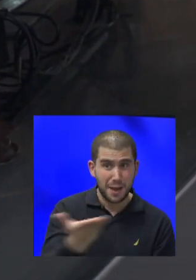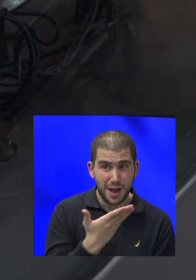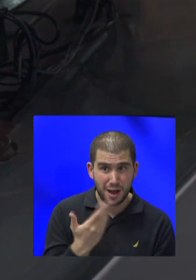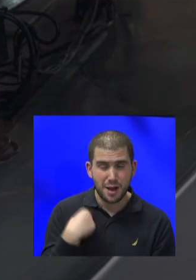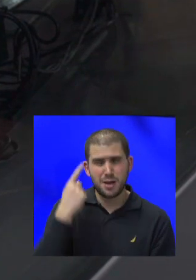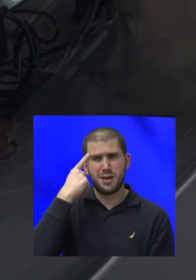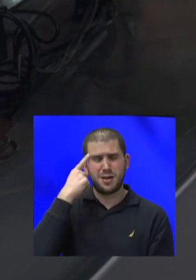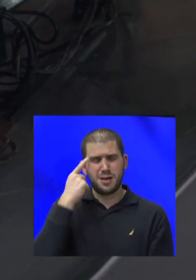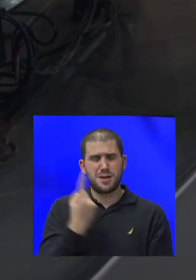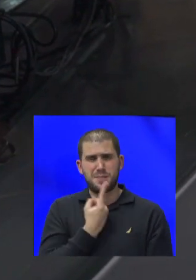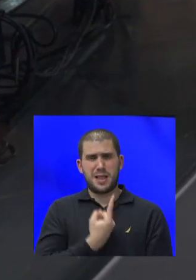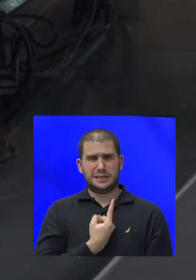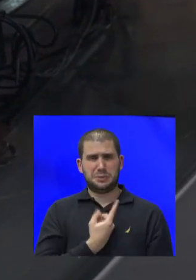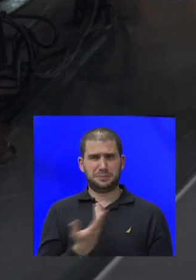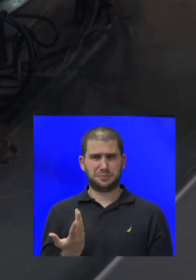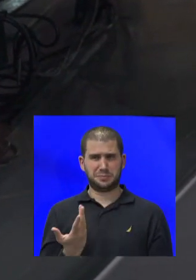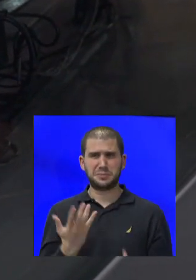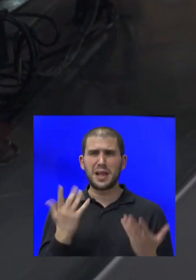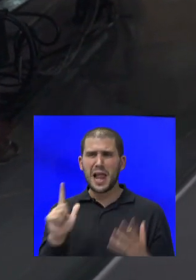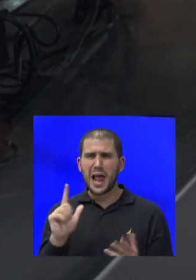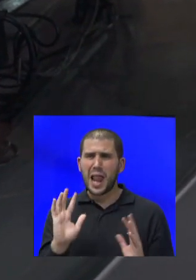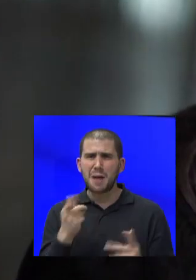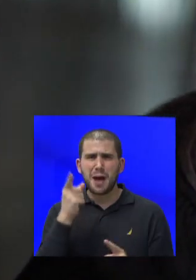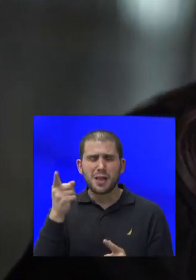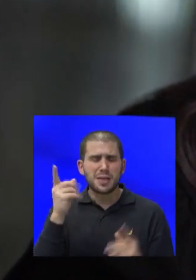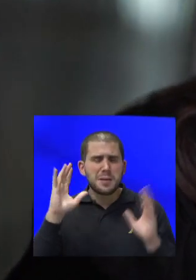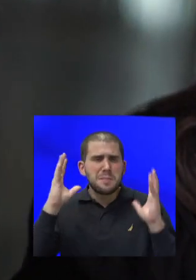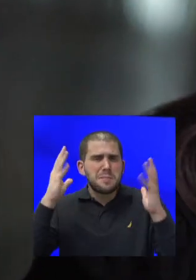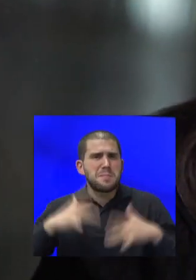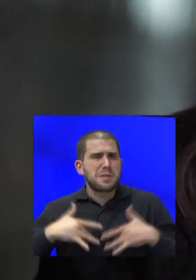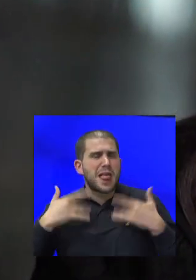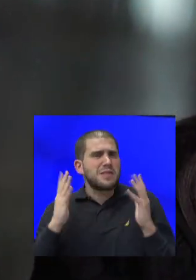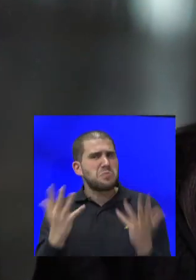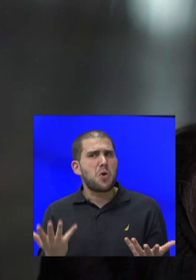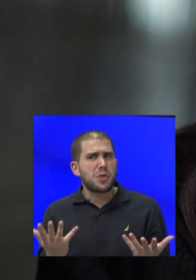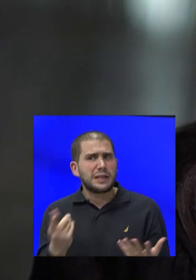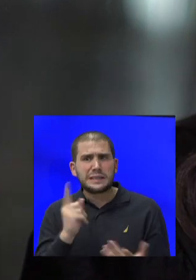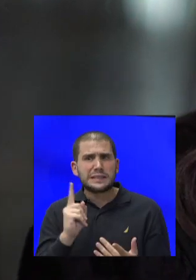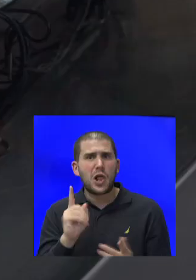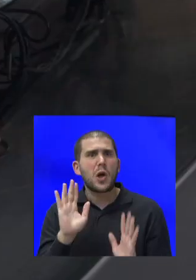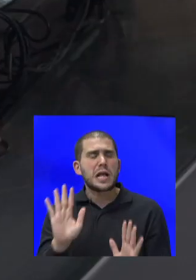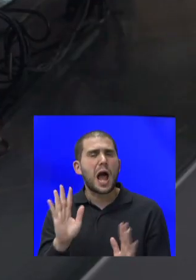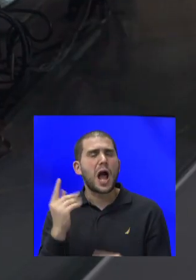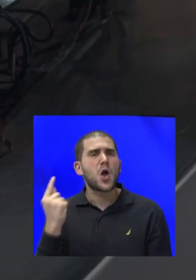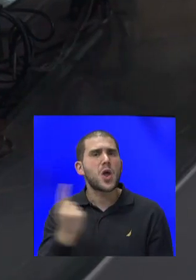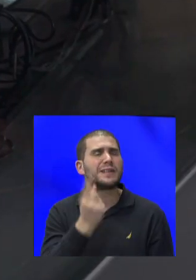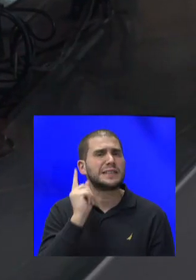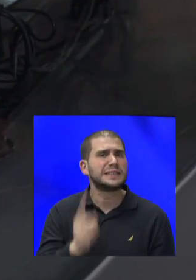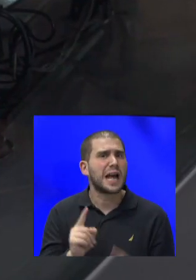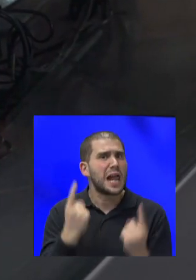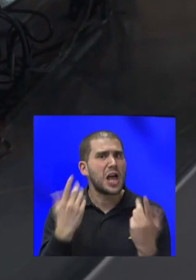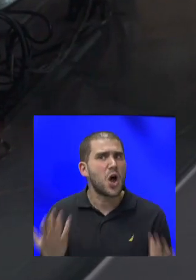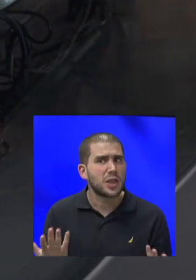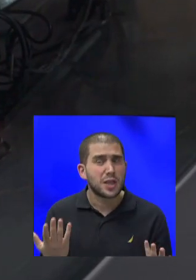ואמרתי, ליאל, למה לאזזלת כל כך מתלהבת? זה לא שככה כל דבר אמור להיות? תגידי, ליאל,